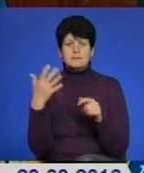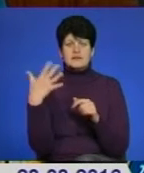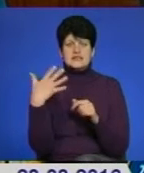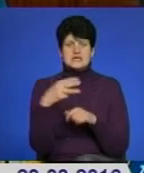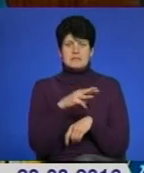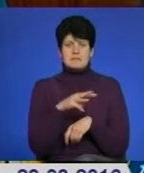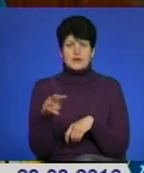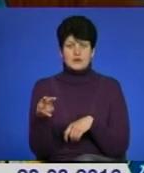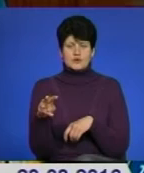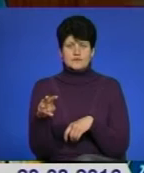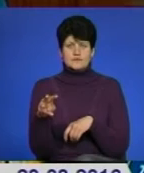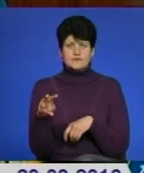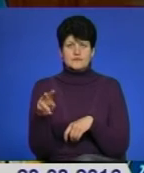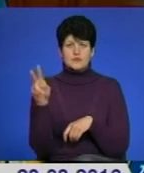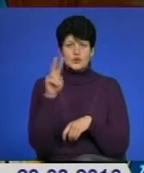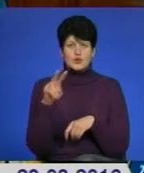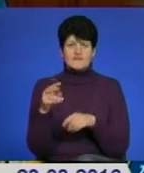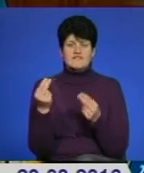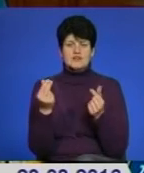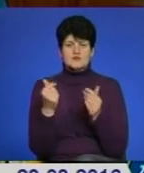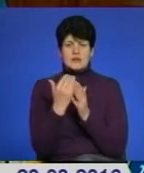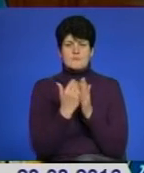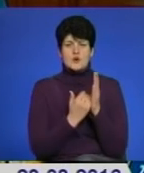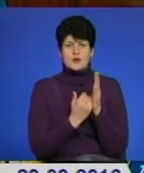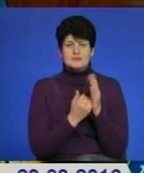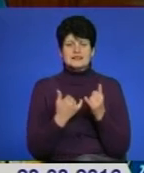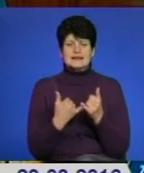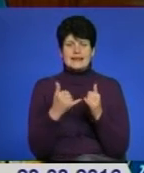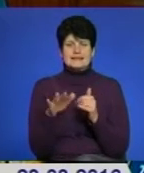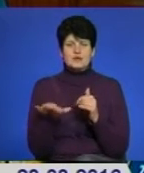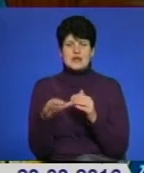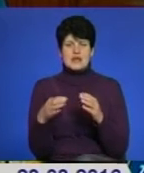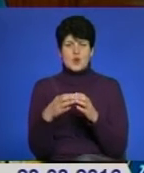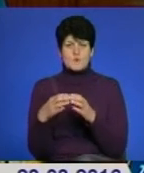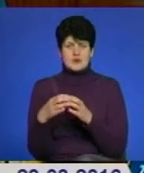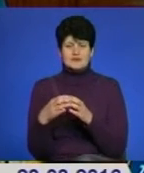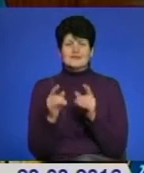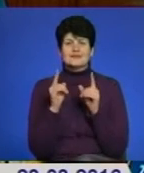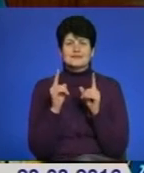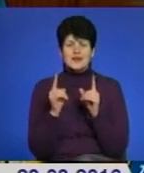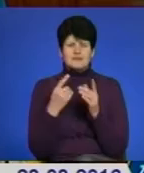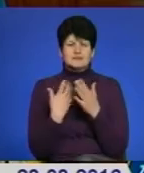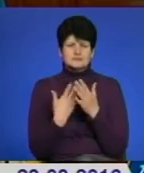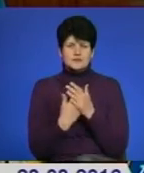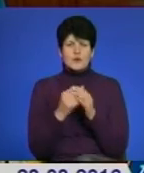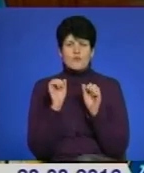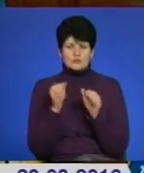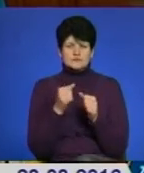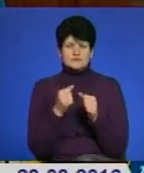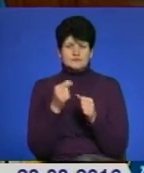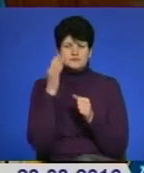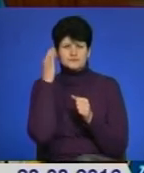мільйонів доларів фінансування програм для територіальних громад. Навіть гіпотетично, що можемо пропустити,